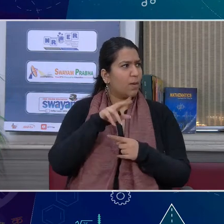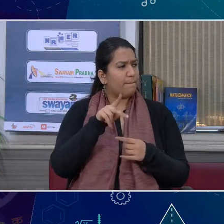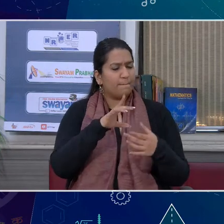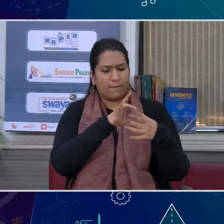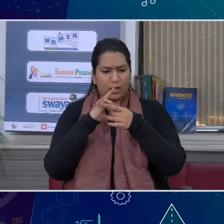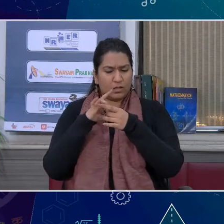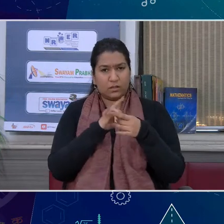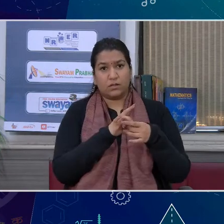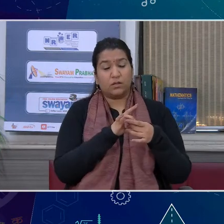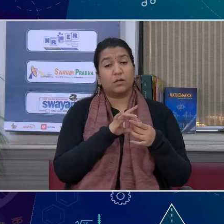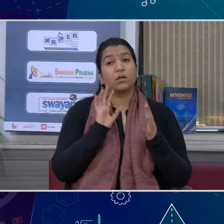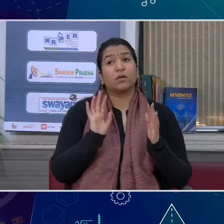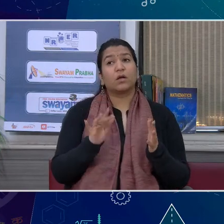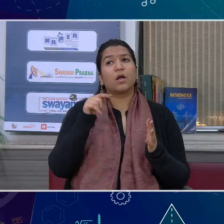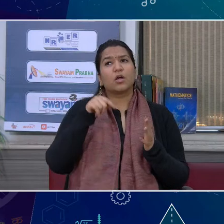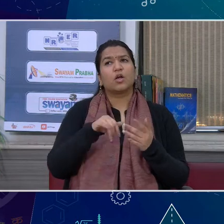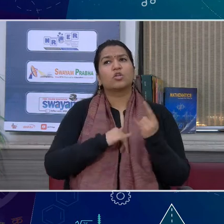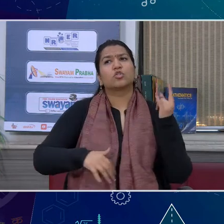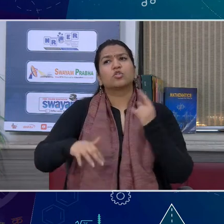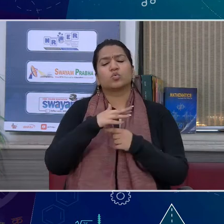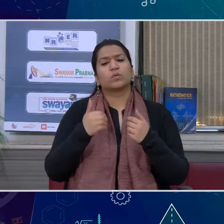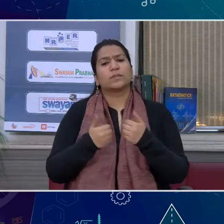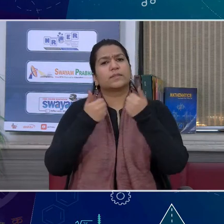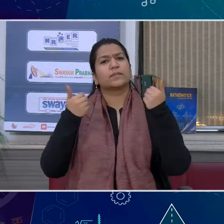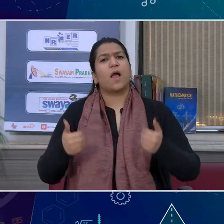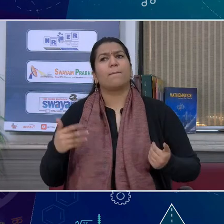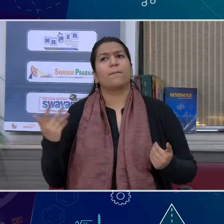मनज़स से उसल बिठा रहा है है फिर इसे समात से अलग